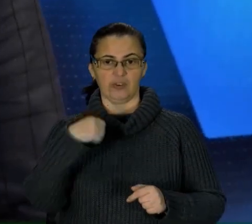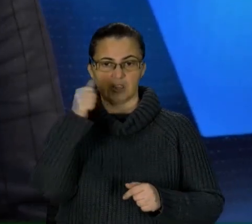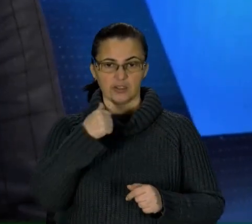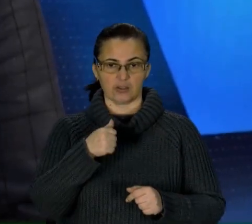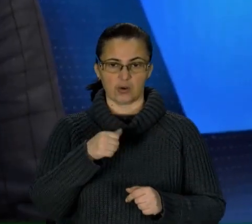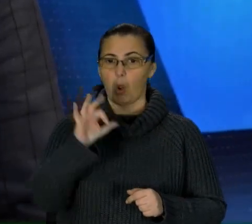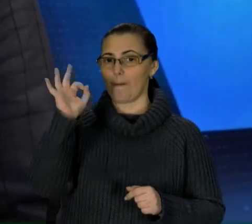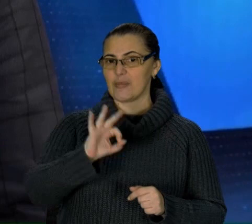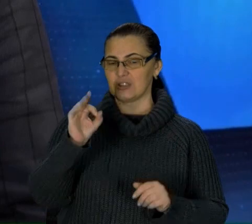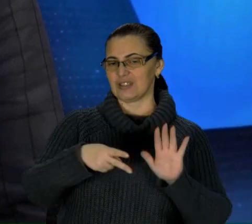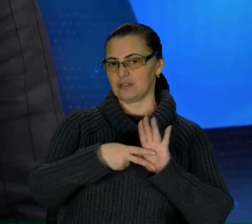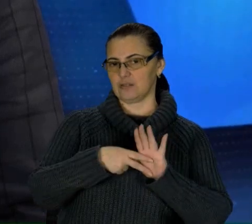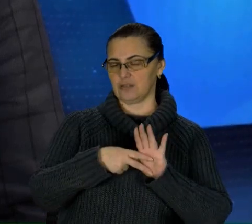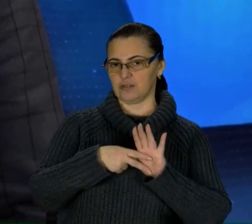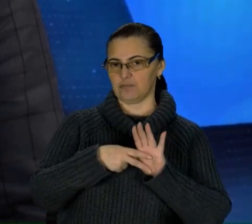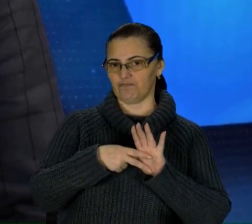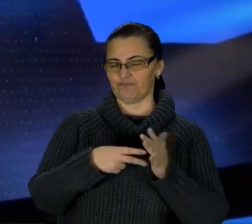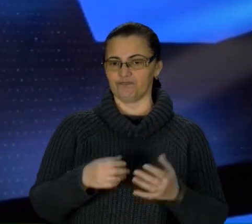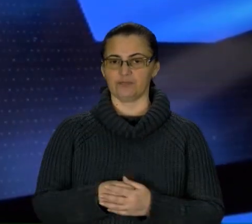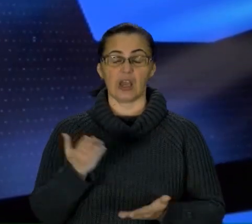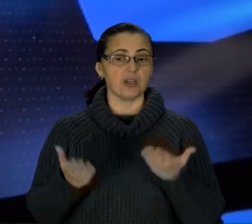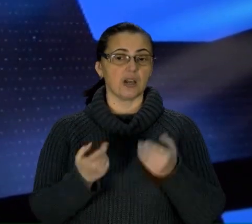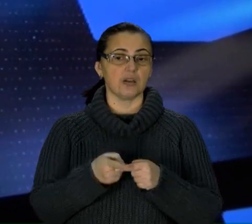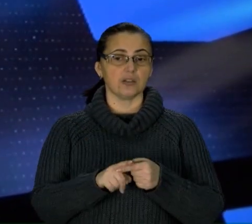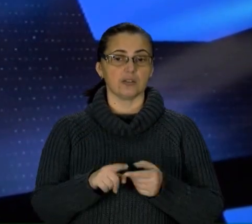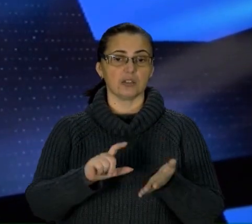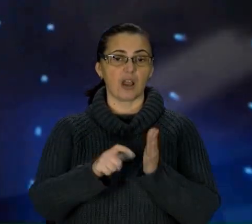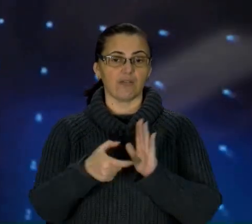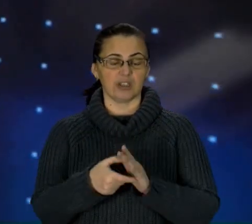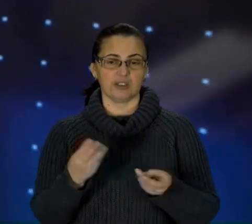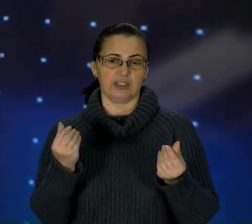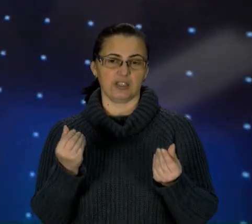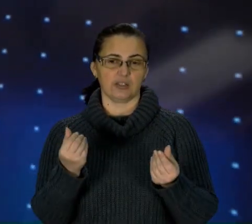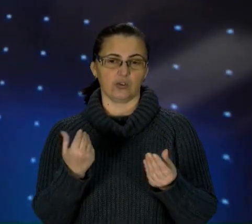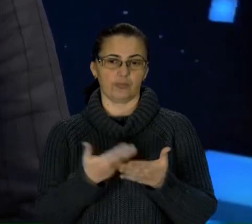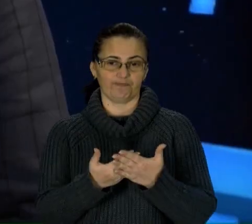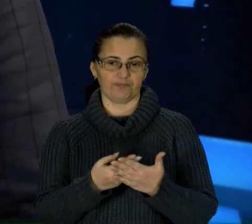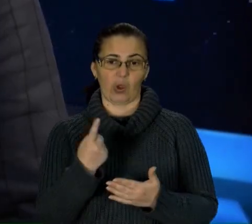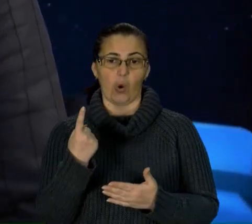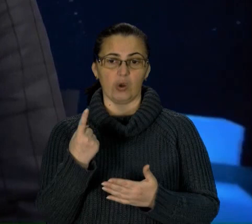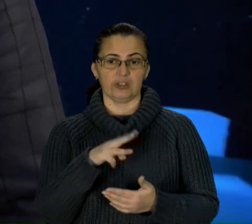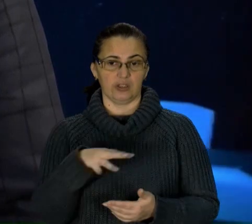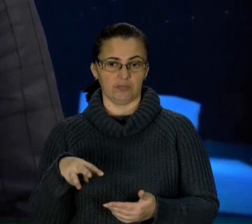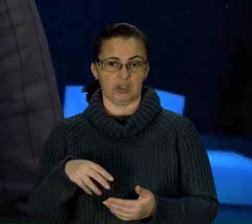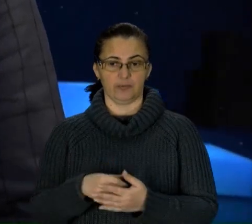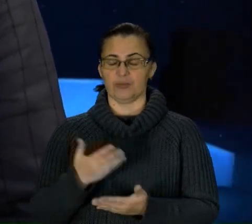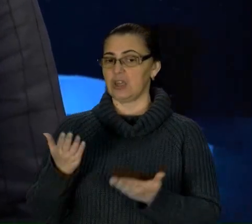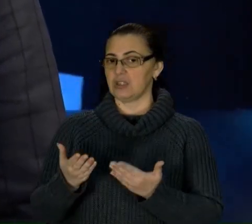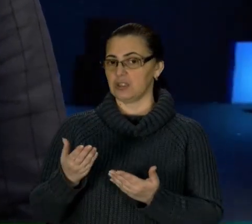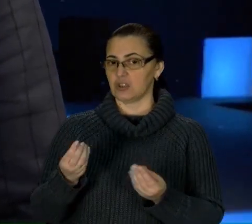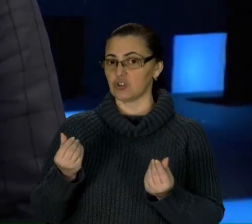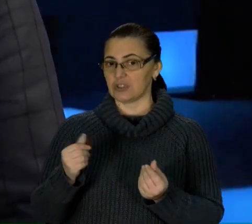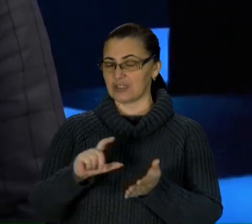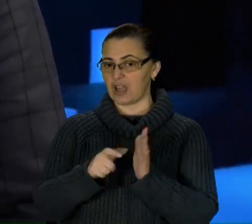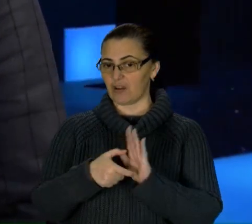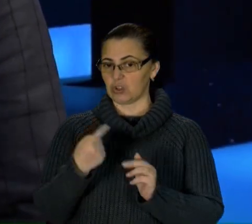ставка 7% річних. Тобто, якщо це, наприклад, квартира вартістю мільйон? Якщо вартість квартири мільйон,